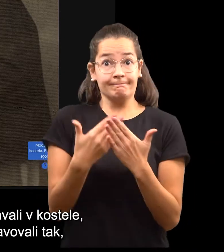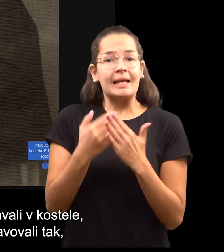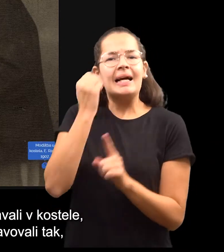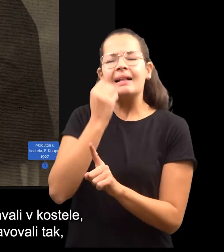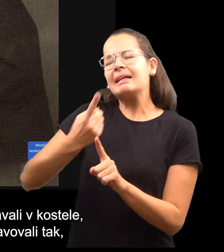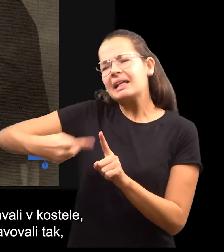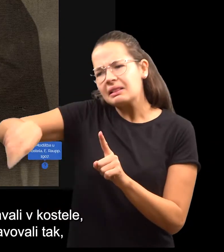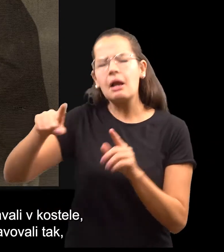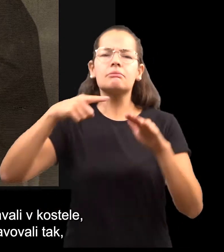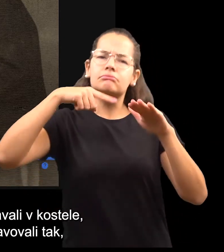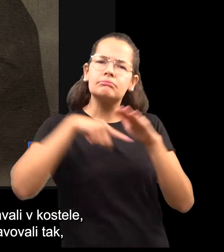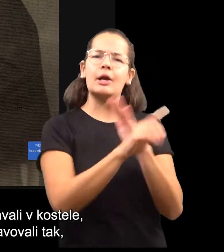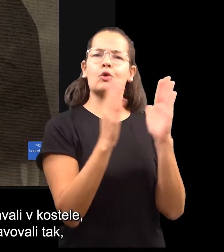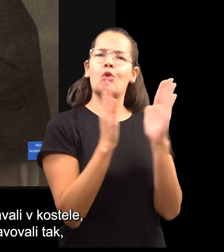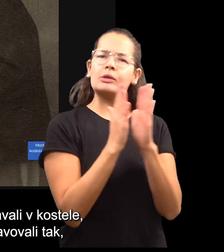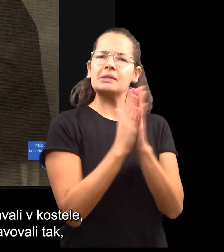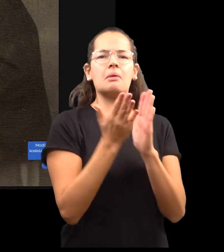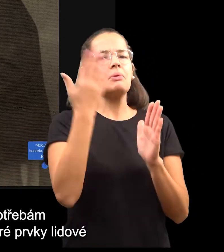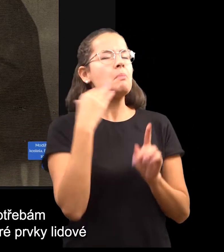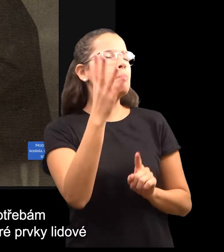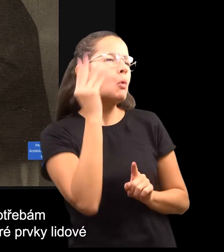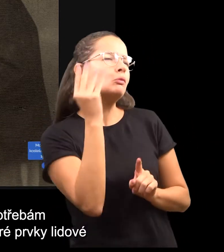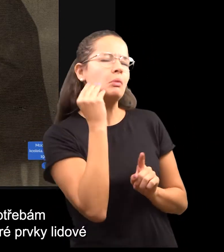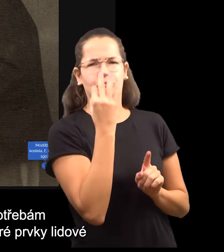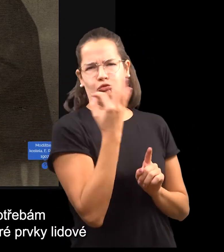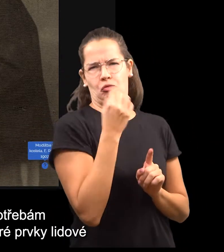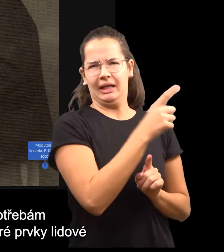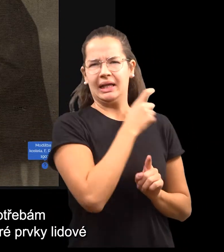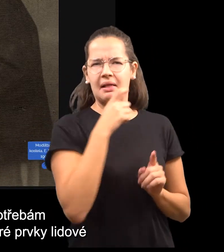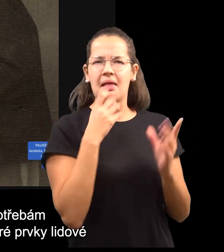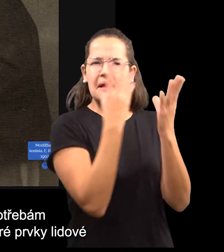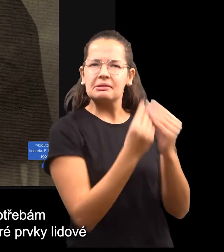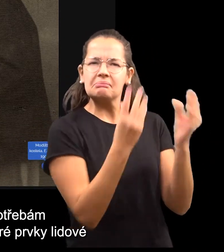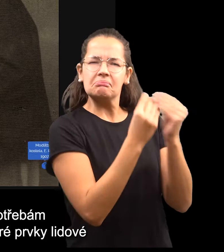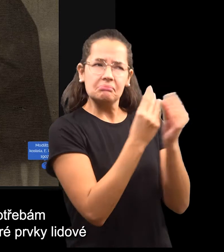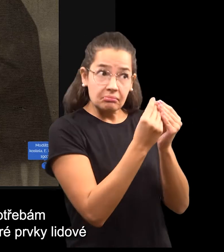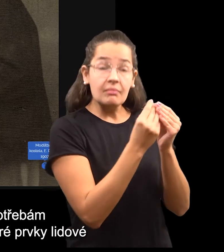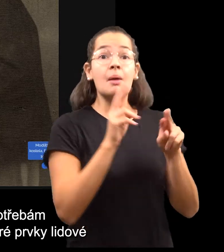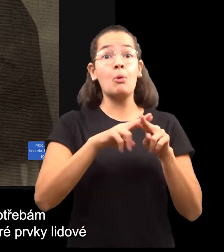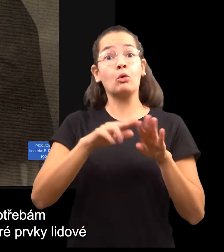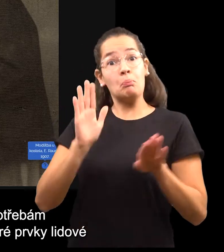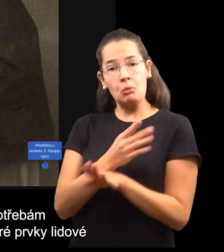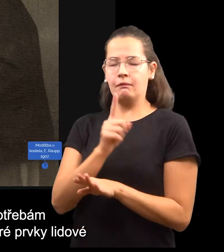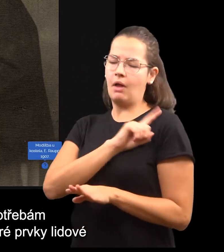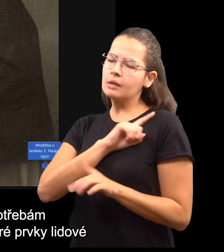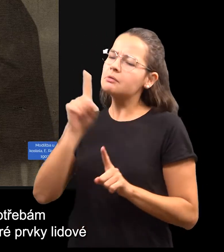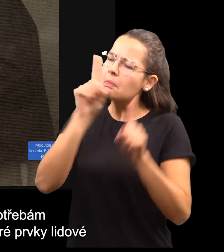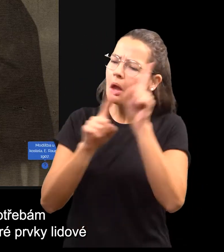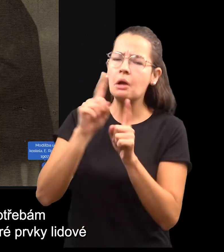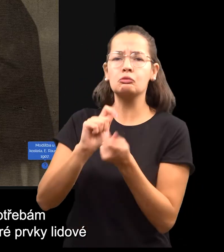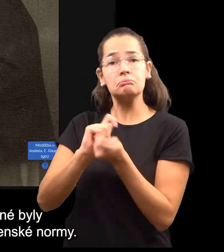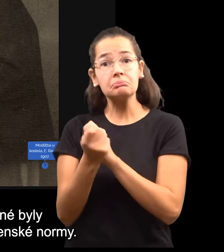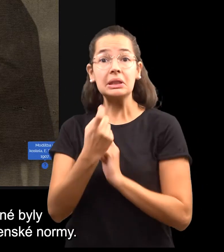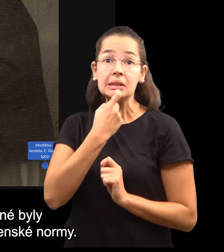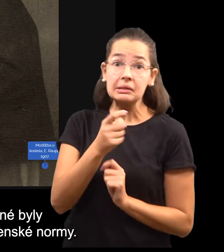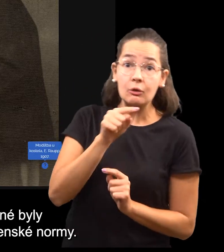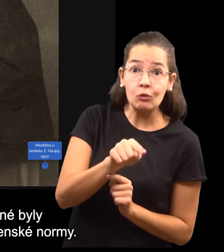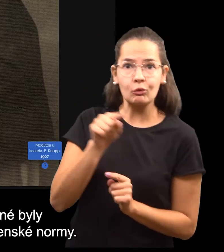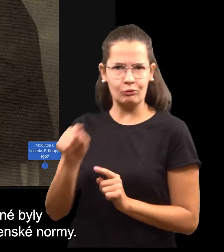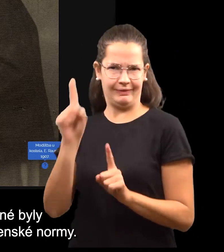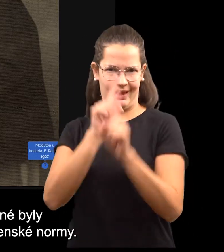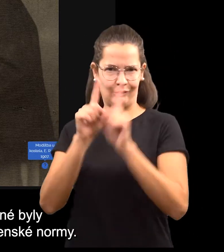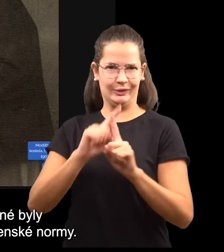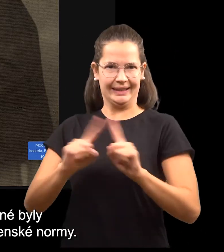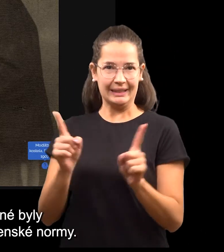vykládali po svém a upravovali je tak, aby odpovídali jejich potřebám a myšlenkovému světu. Některé prvky lidové víry byly